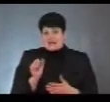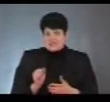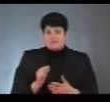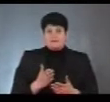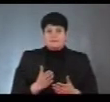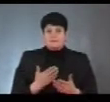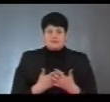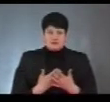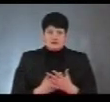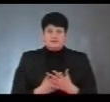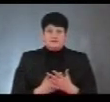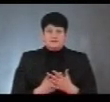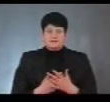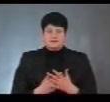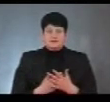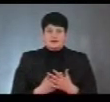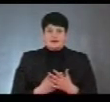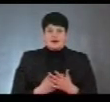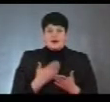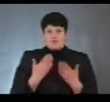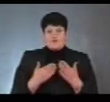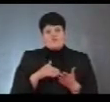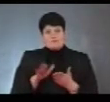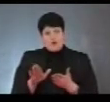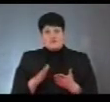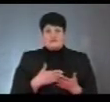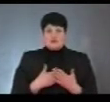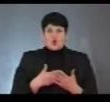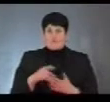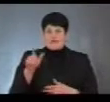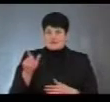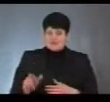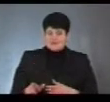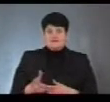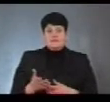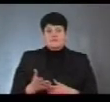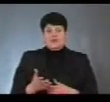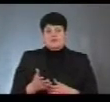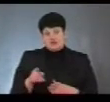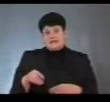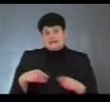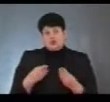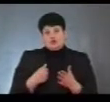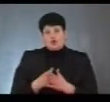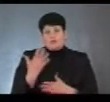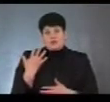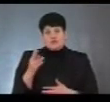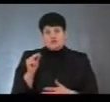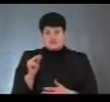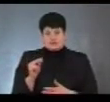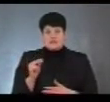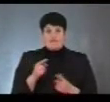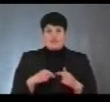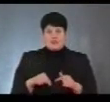громадянством особи або відмови від громадянства. В такому разі вони надають до 5-го числа в органи введення